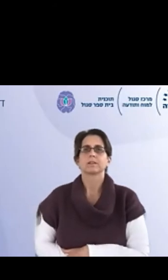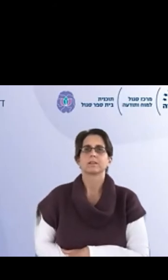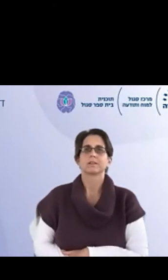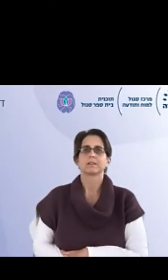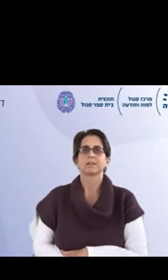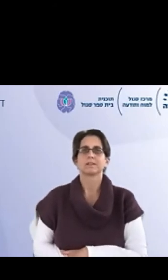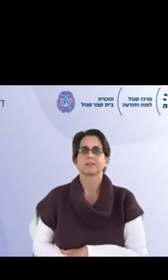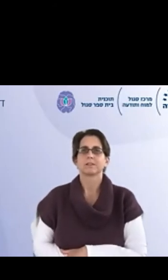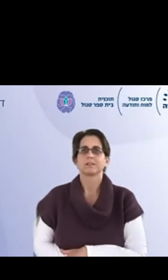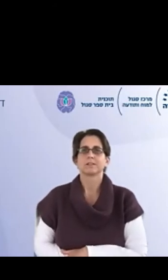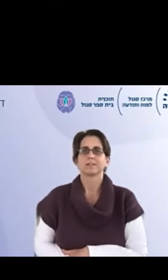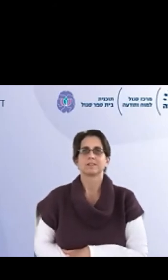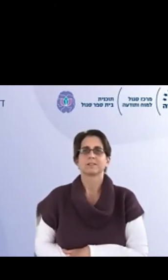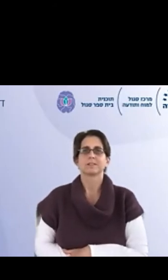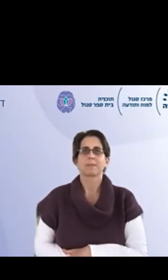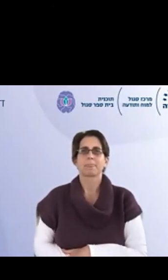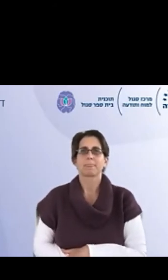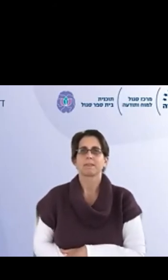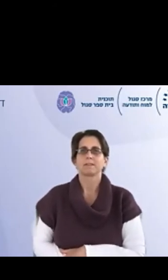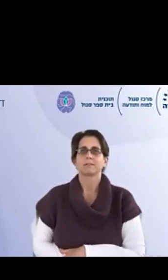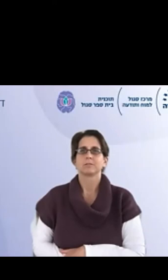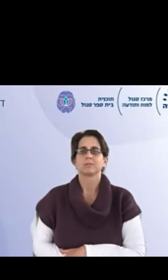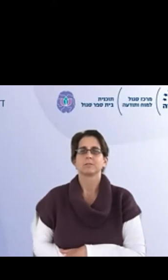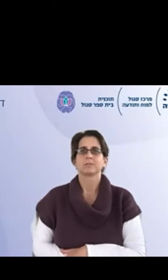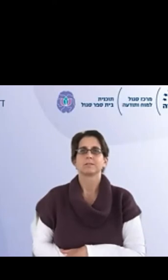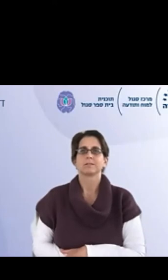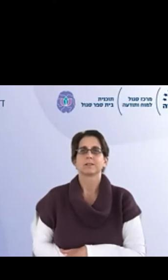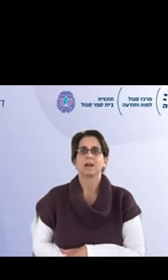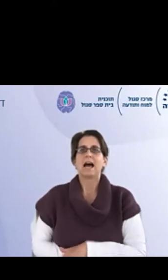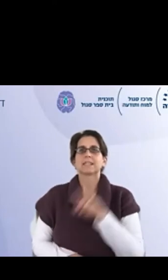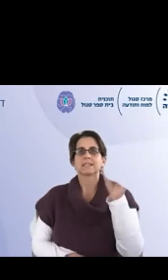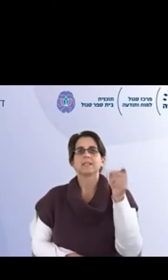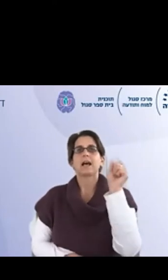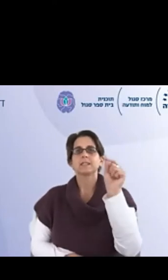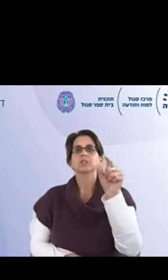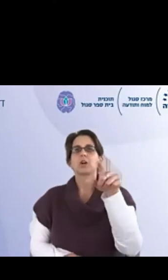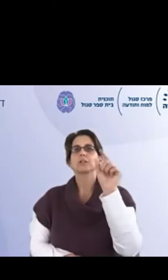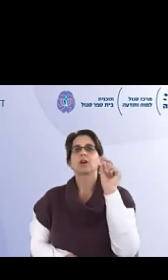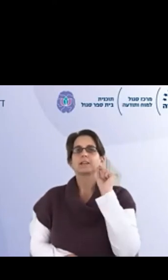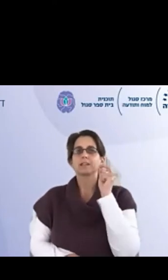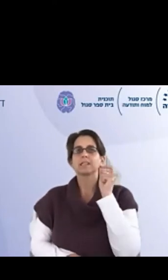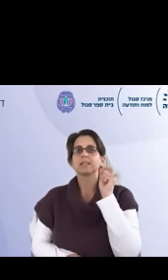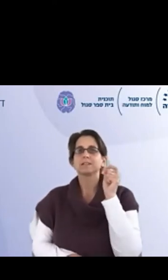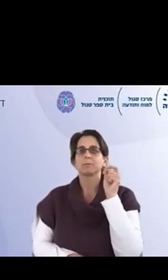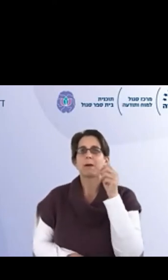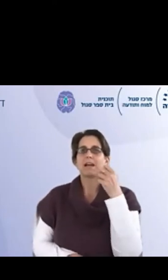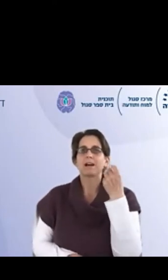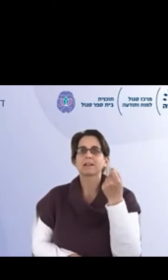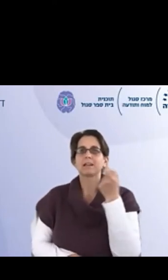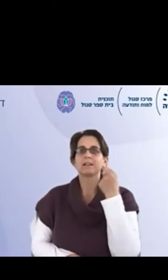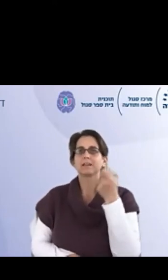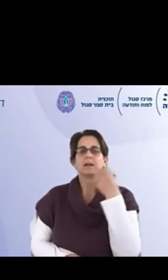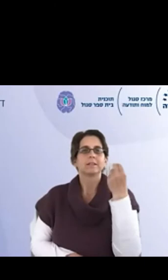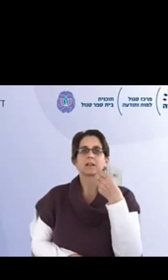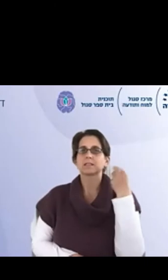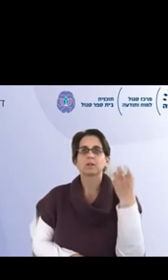שבית הספר כמו בית הספר של השיש בו תחרות מאוד חזקה אז אני שואלת איך זיהיתם מה היה